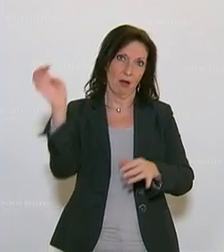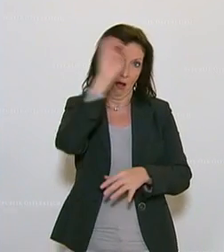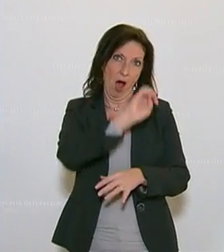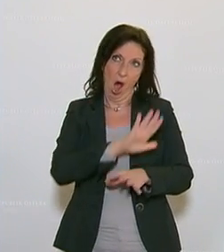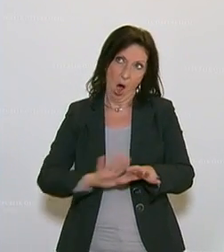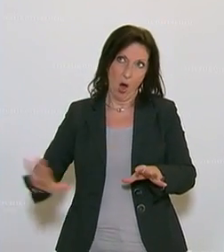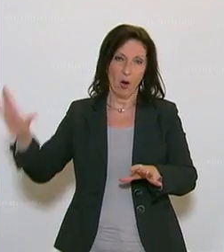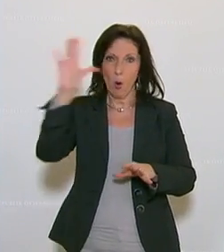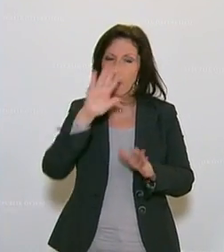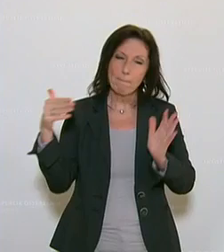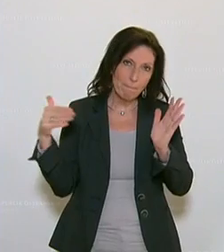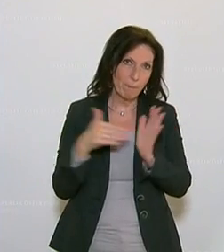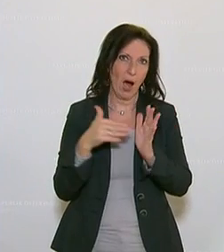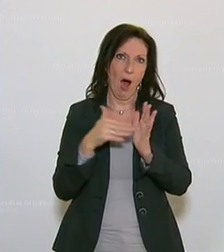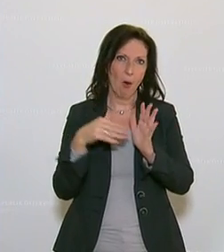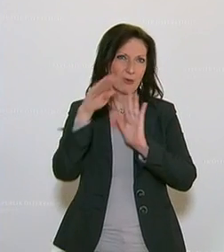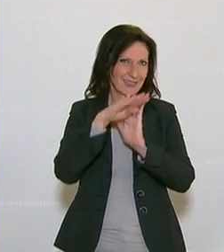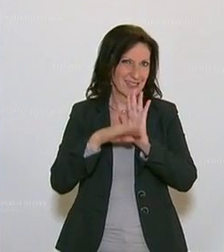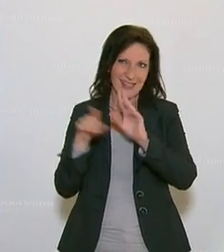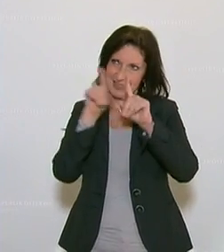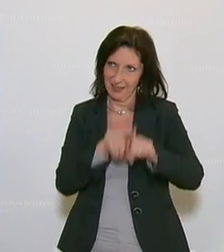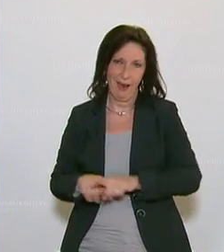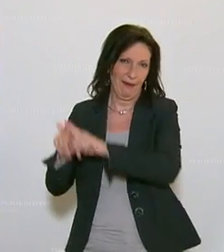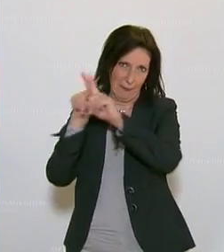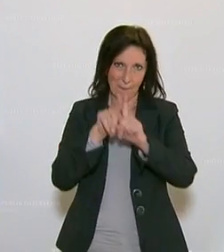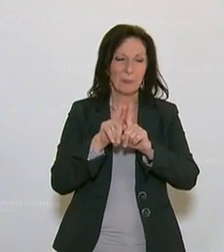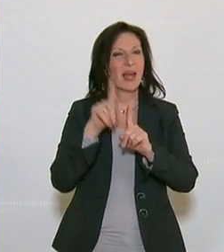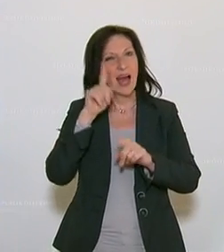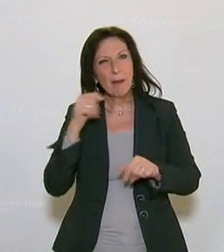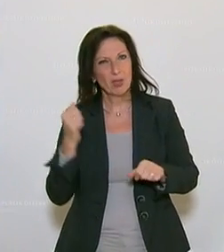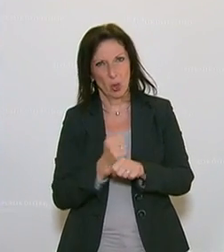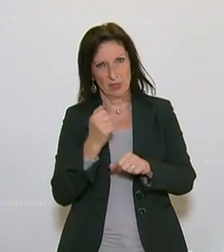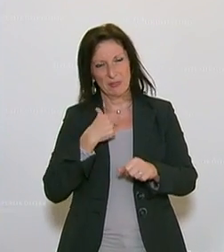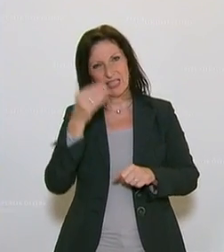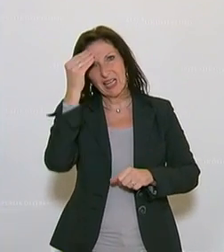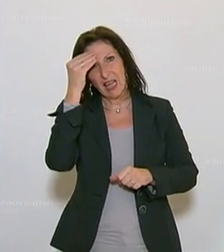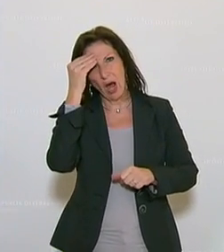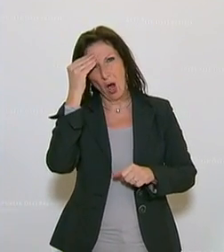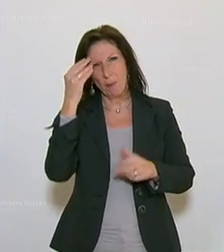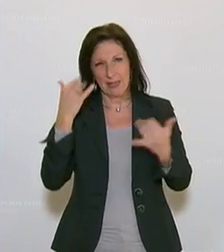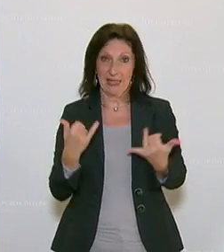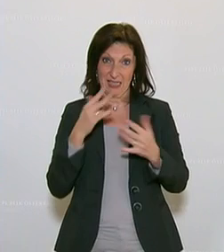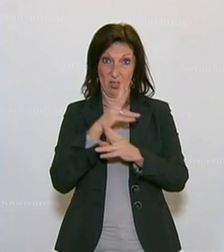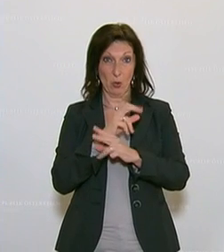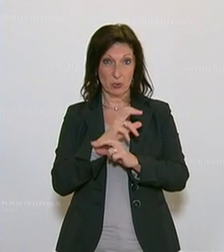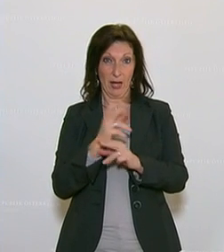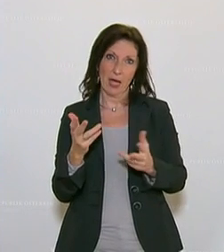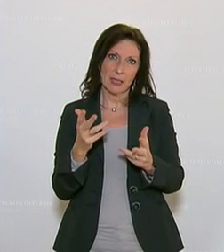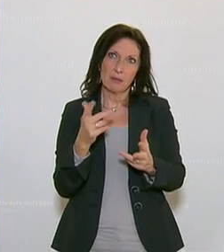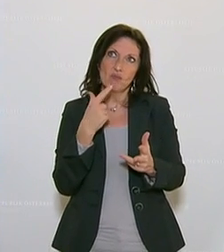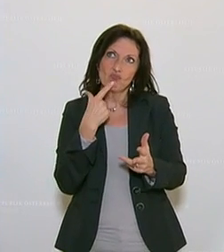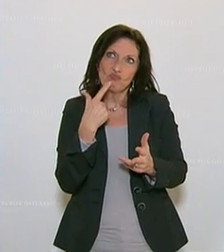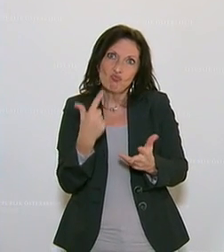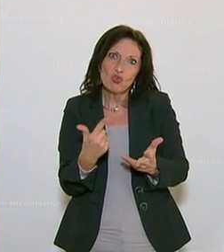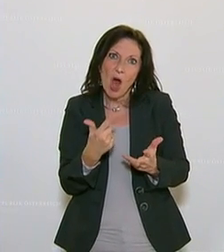Gesetzgebung ist notwendig. Ich glaube aber, ist trotzdem dieser österreichische, sagen wir